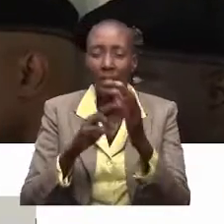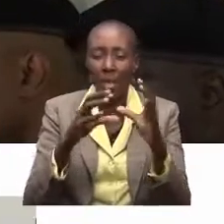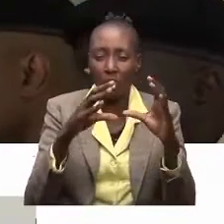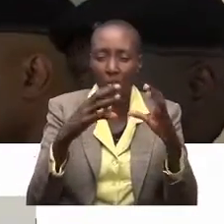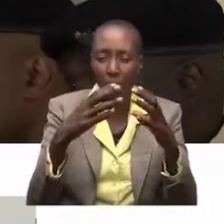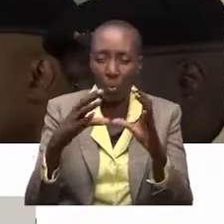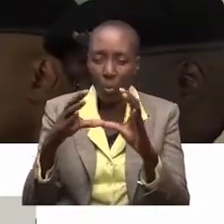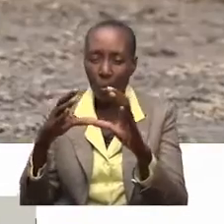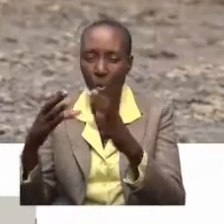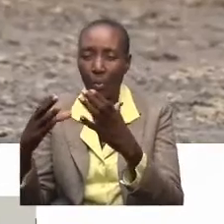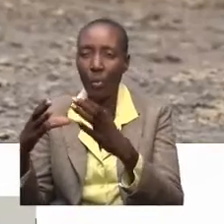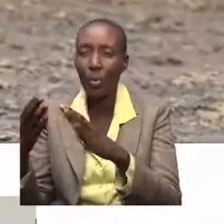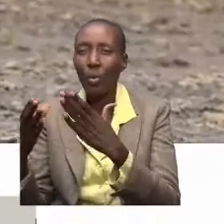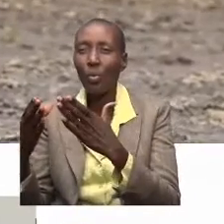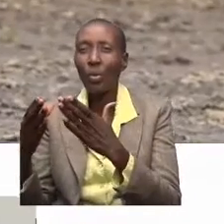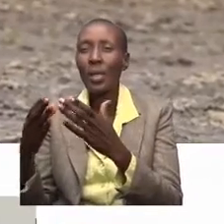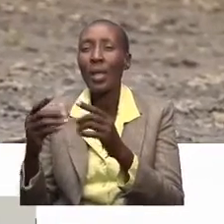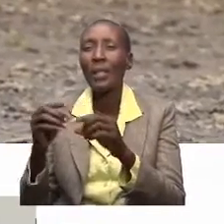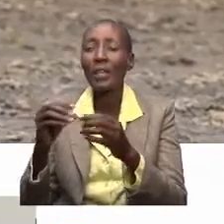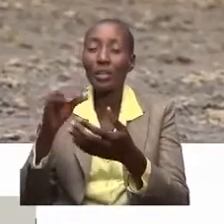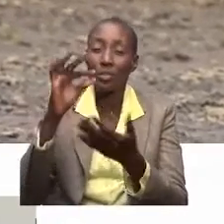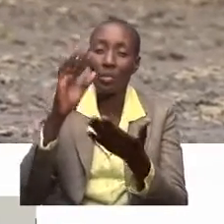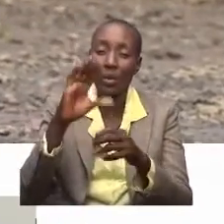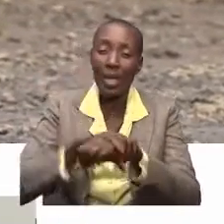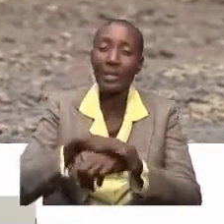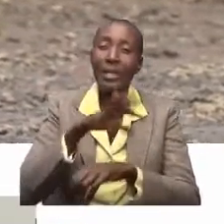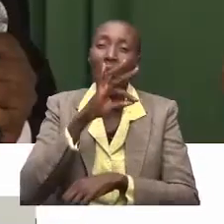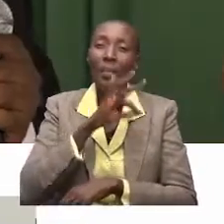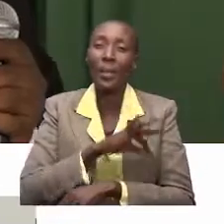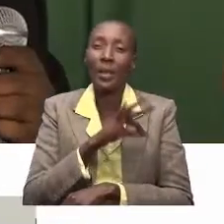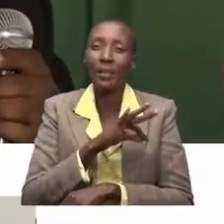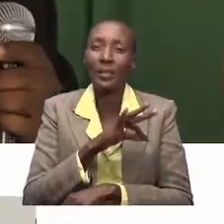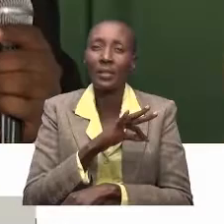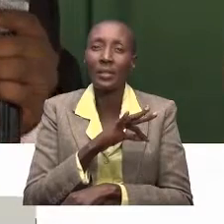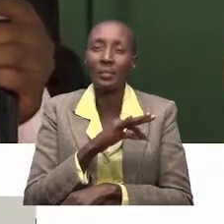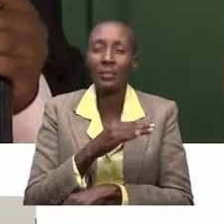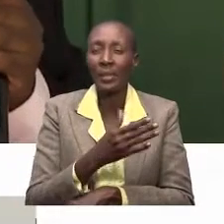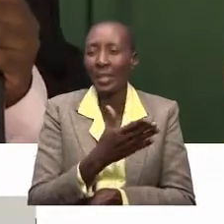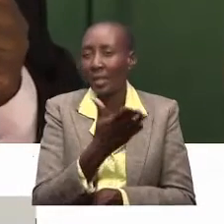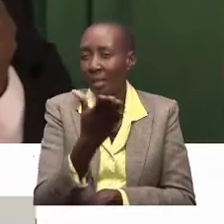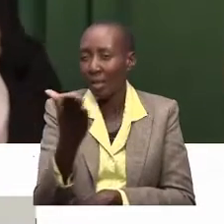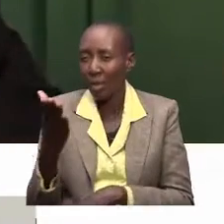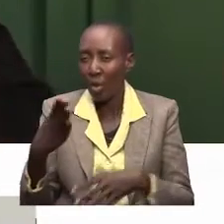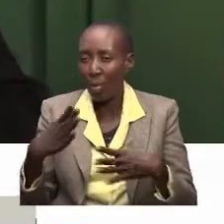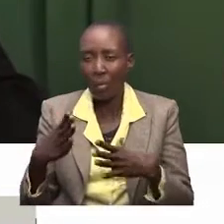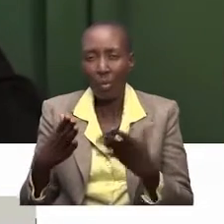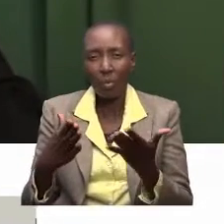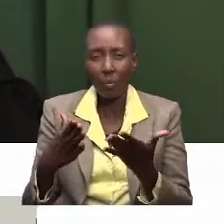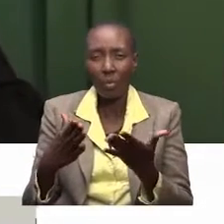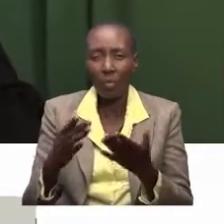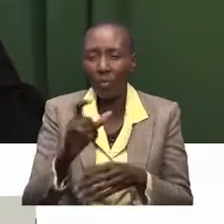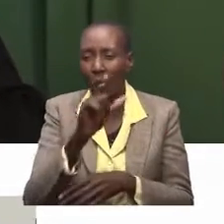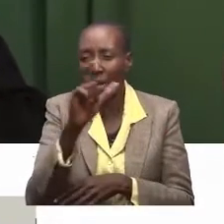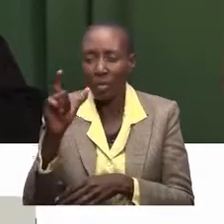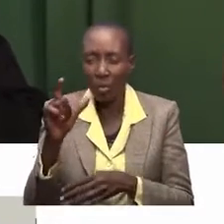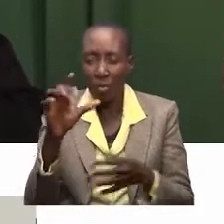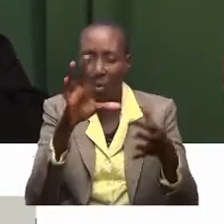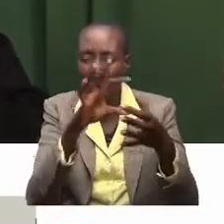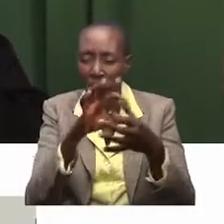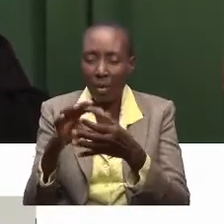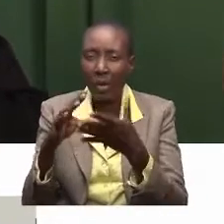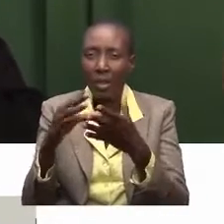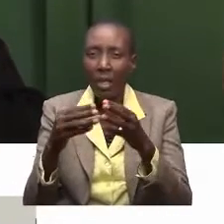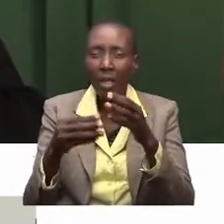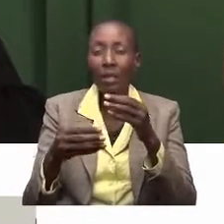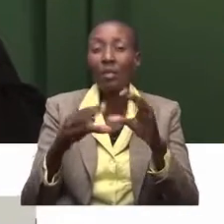ili kutambulika na kupata msada. Njini watu wa upande huu, tujiunge kwa vikundi, tu register kwa